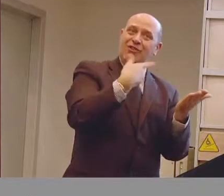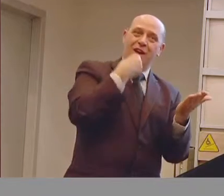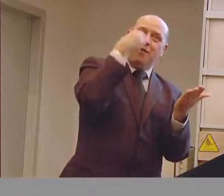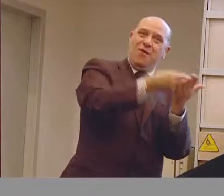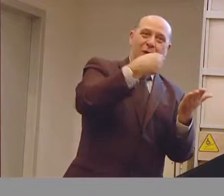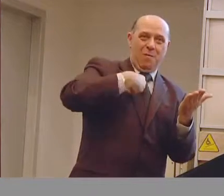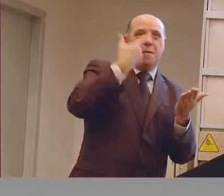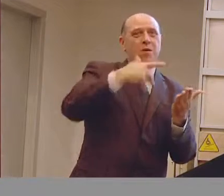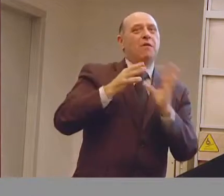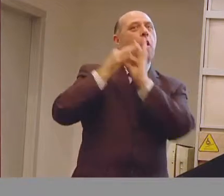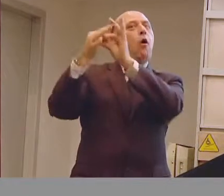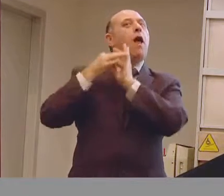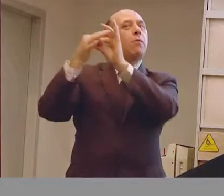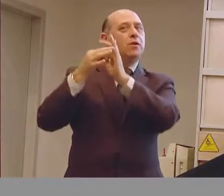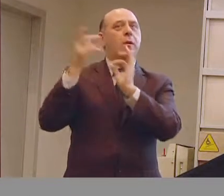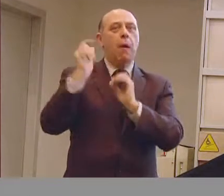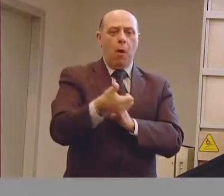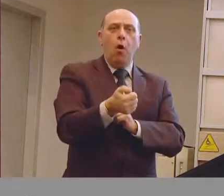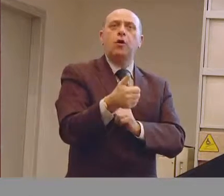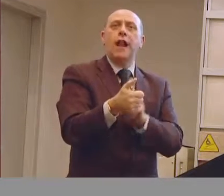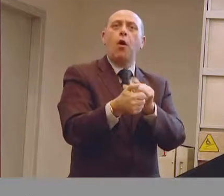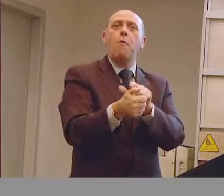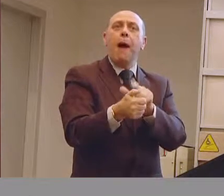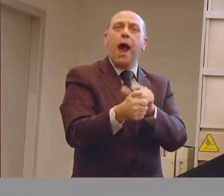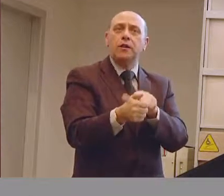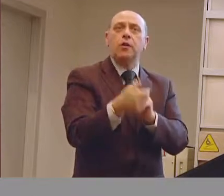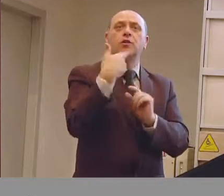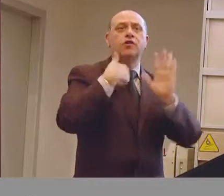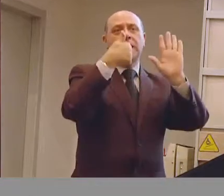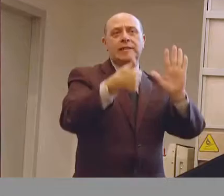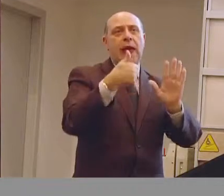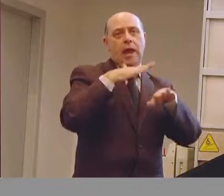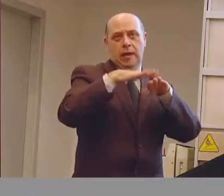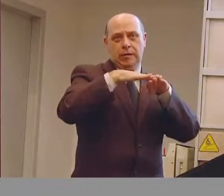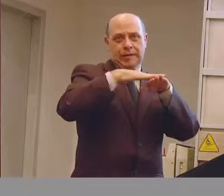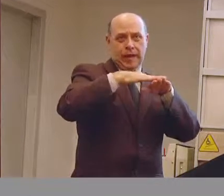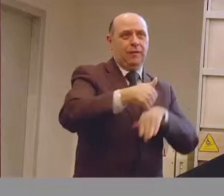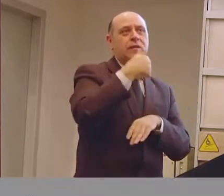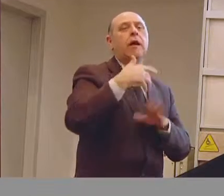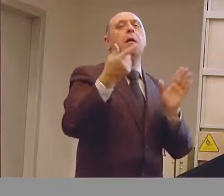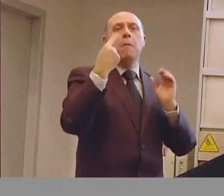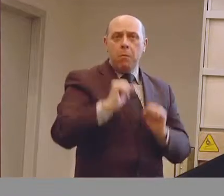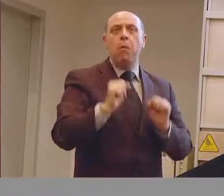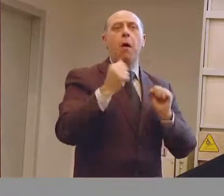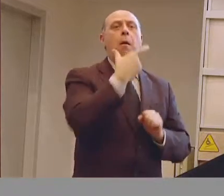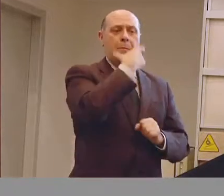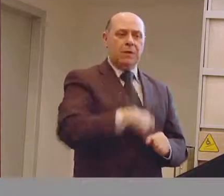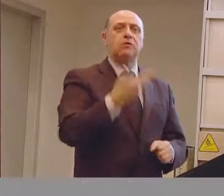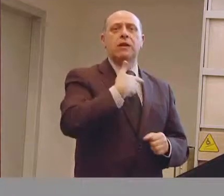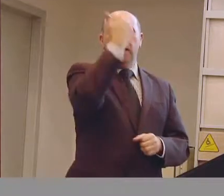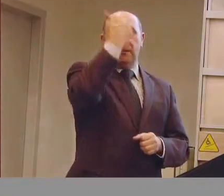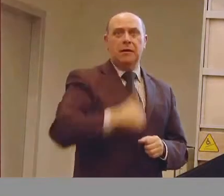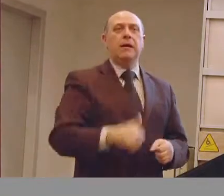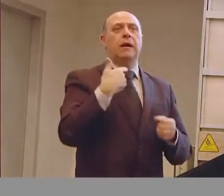sviluppo di uno specifico telecomando nella gestione di sei utenze che può essere gestito da persone con tetraplegia grave.